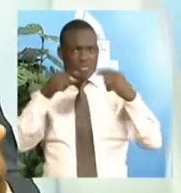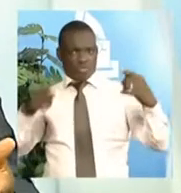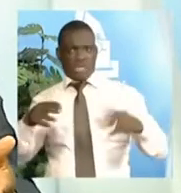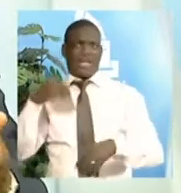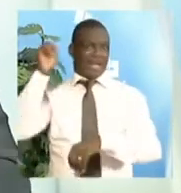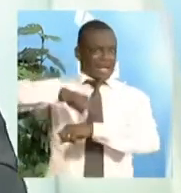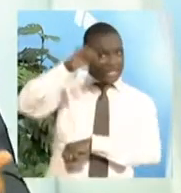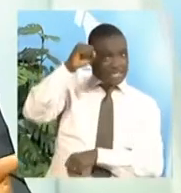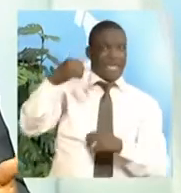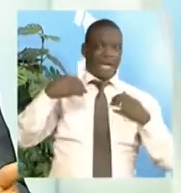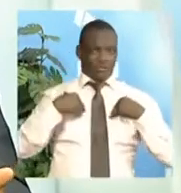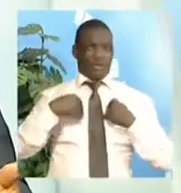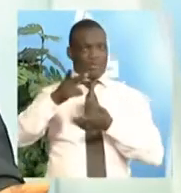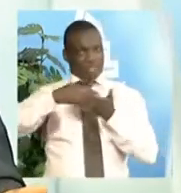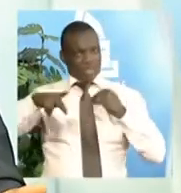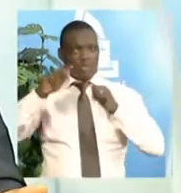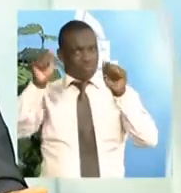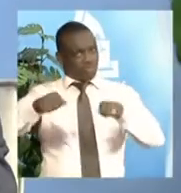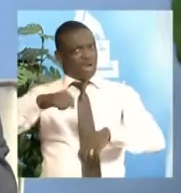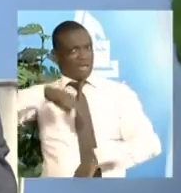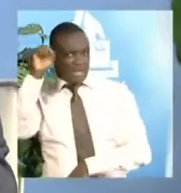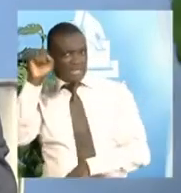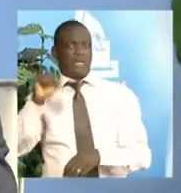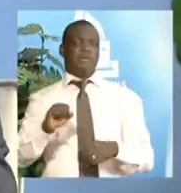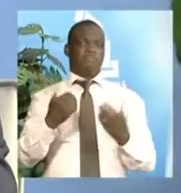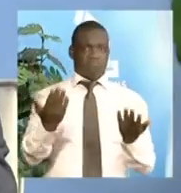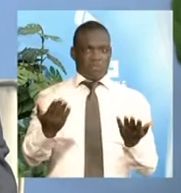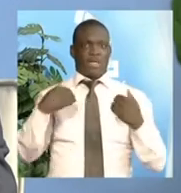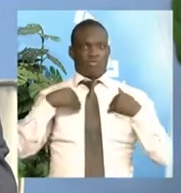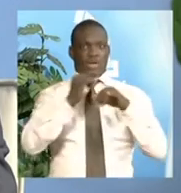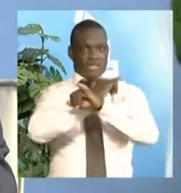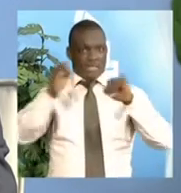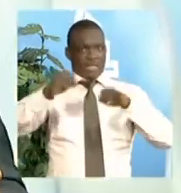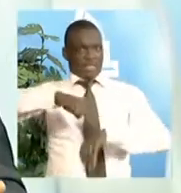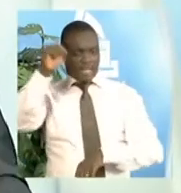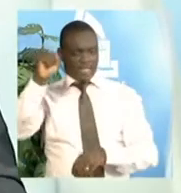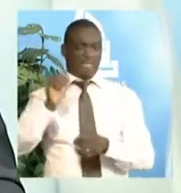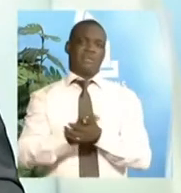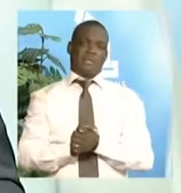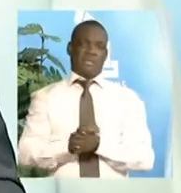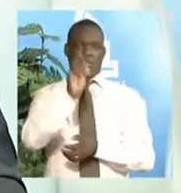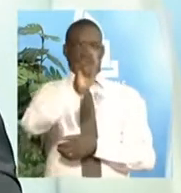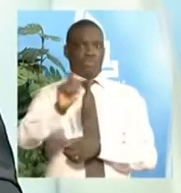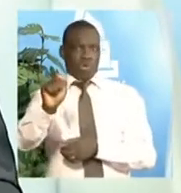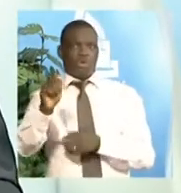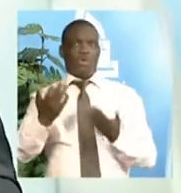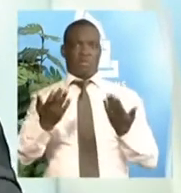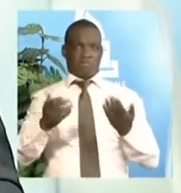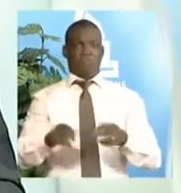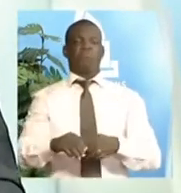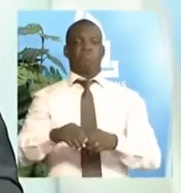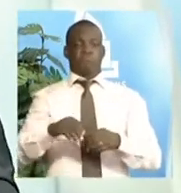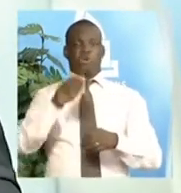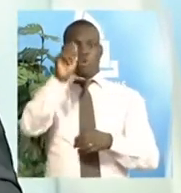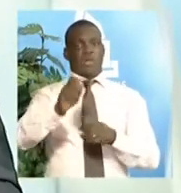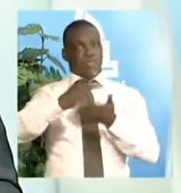il y a des partis au pouvoir, il y a des indépendants qui ont gagné. La Commission électorale a tout intérêt à ce que les Ivoiriens participent à l